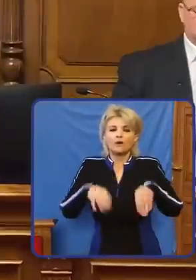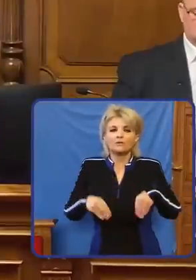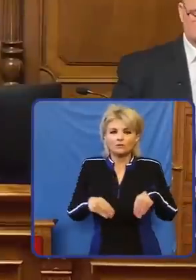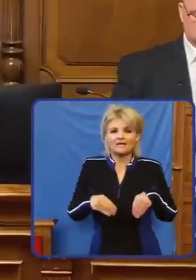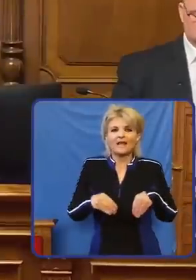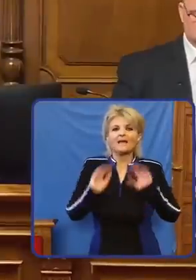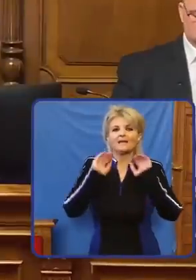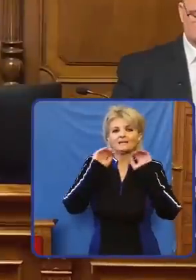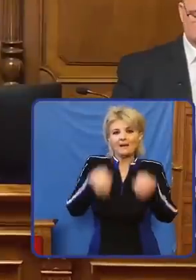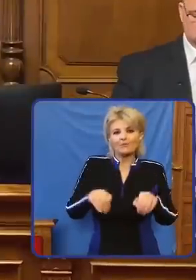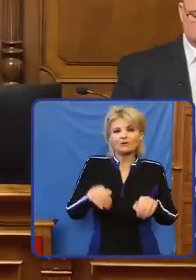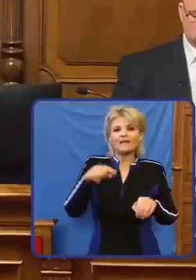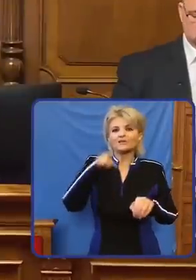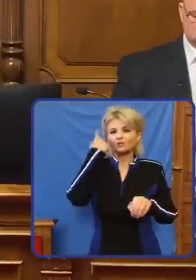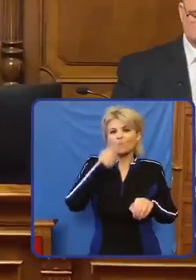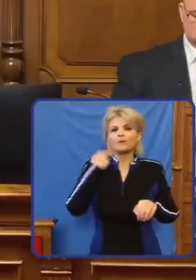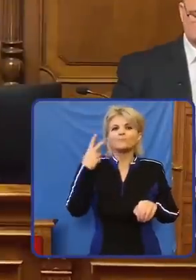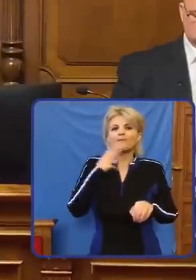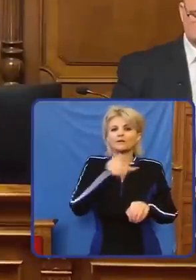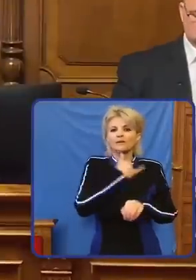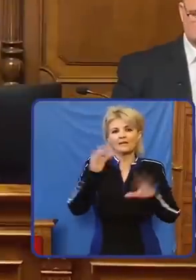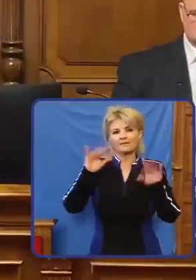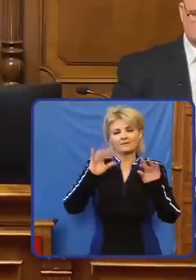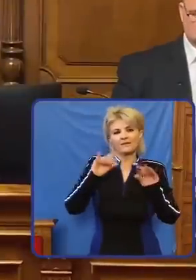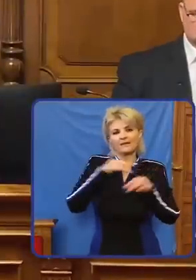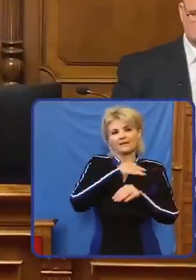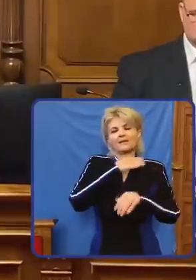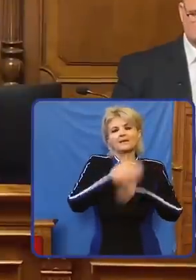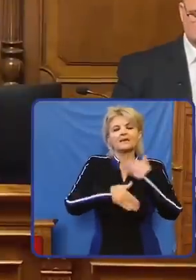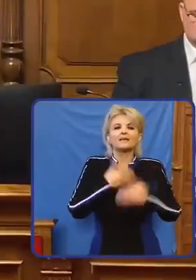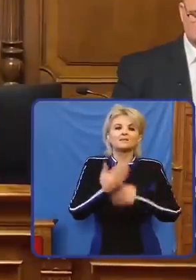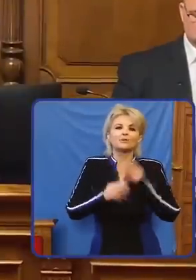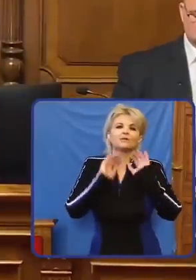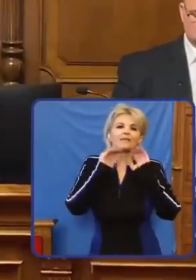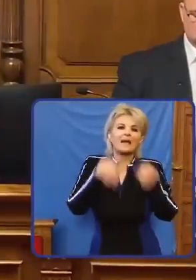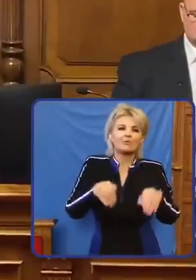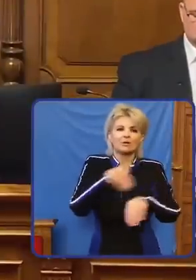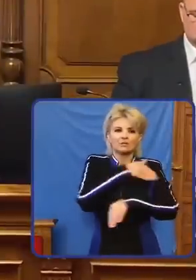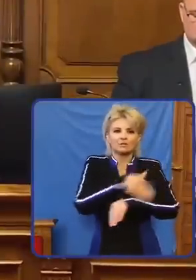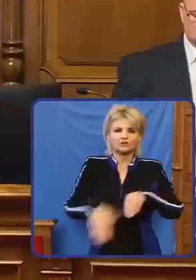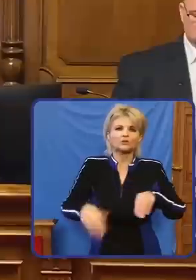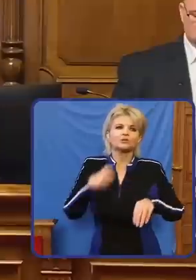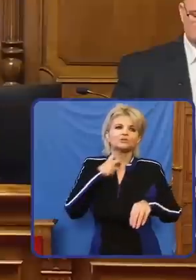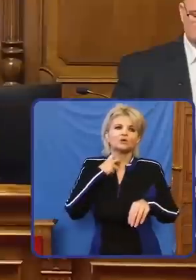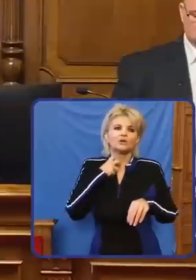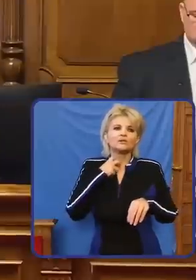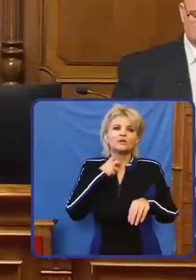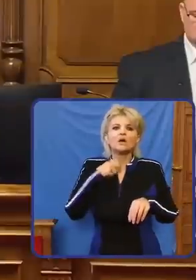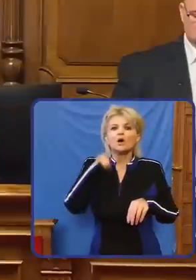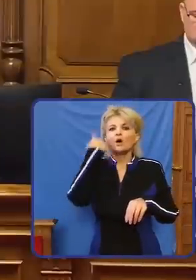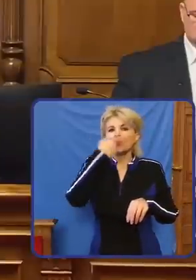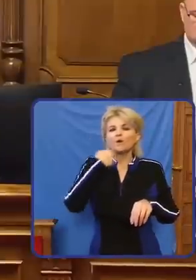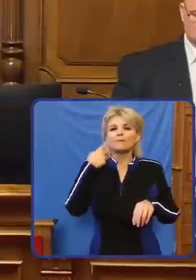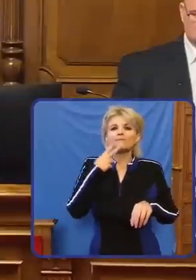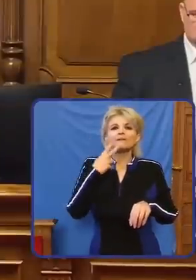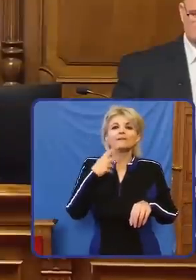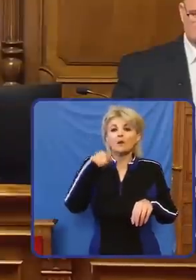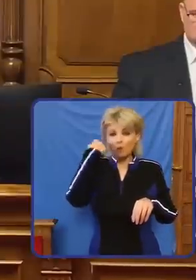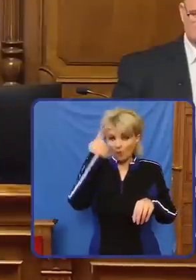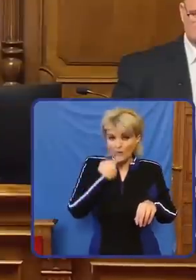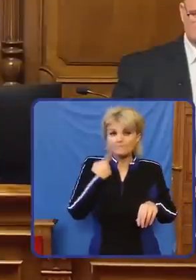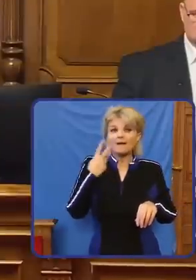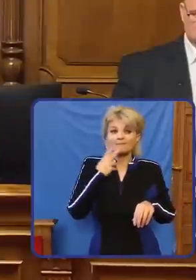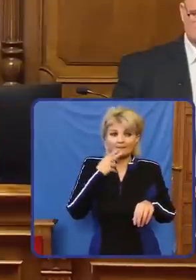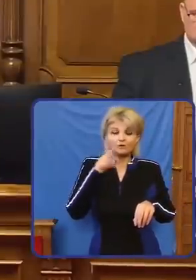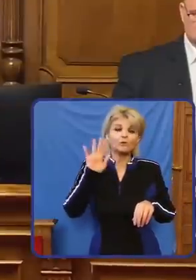Orbán Viktor. Éveken, évtizedeken keresztül támogatta Soros György Orbán Viktort. Ön szerint Orbán Viktor hazaáruló.